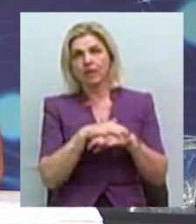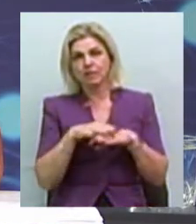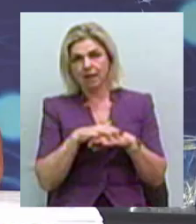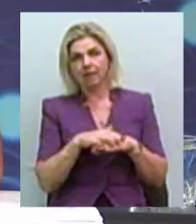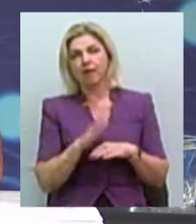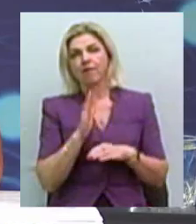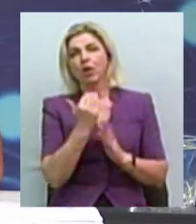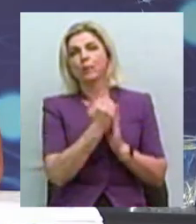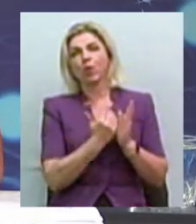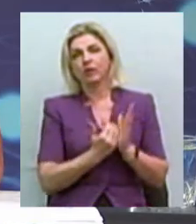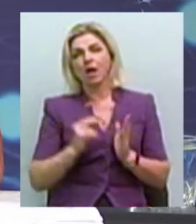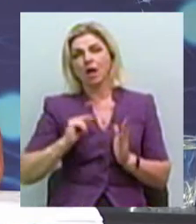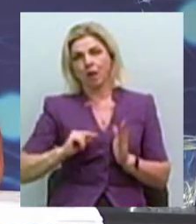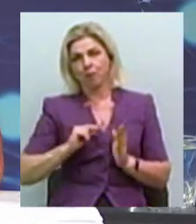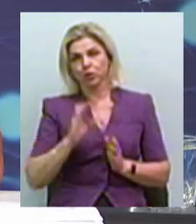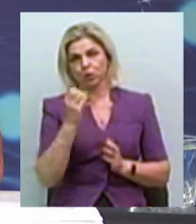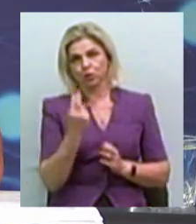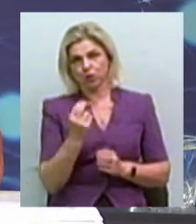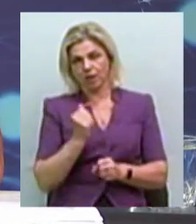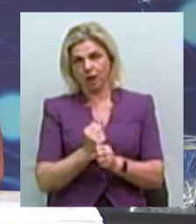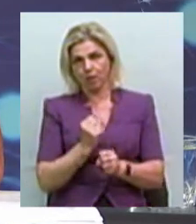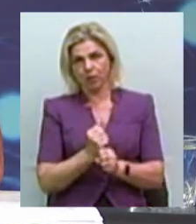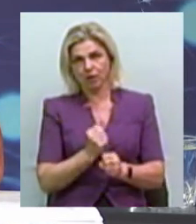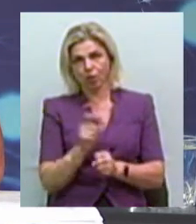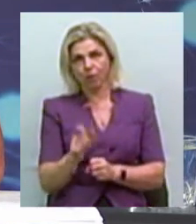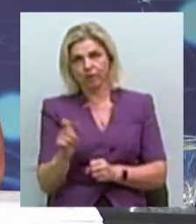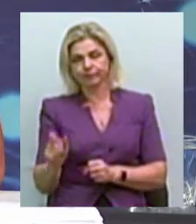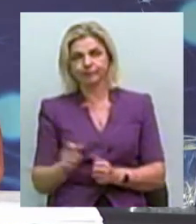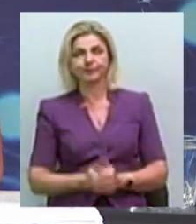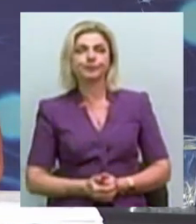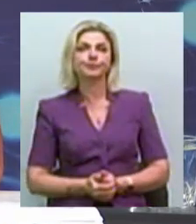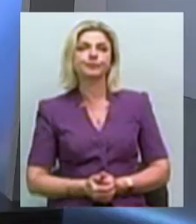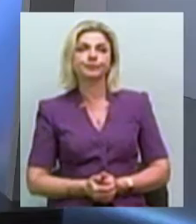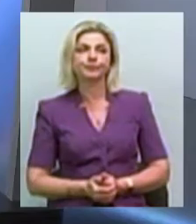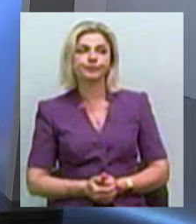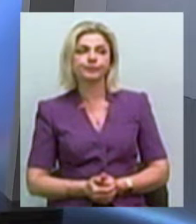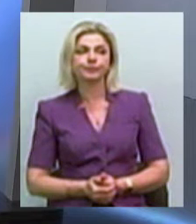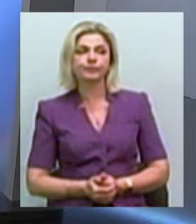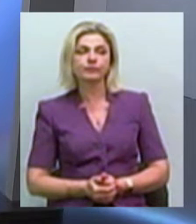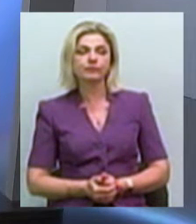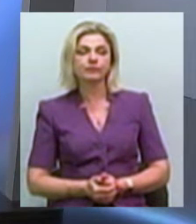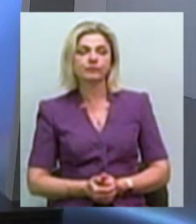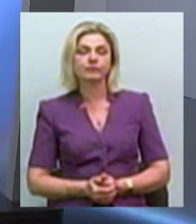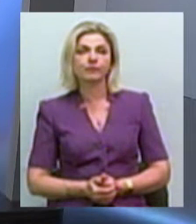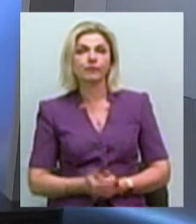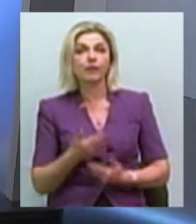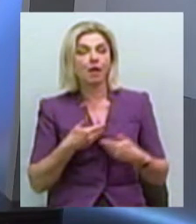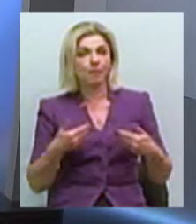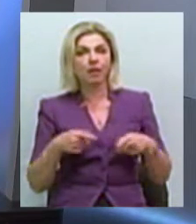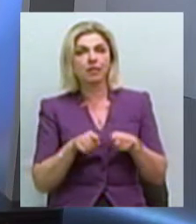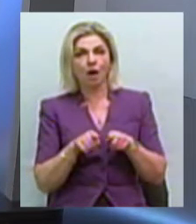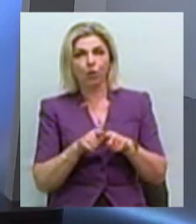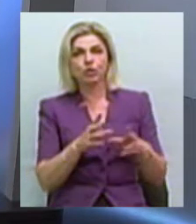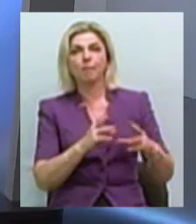рамках роботи соціальних працівників, які так само в першу чергу виявляють осіб, які пострадали від домашнього насильства. Звичайно, ми також